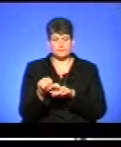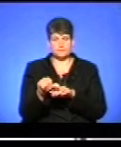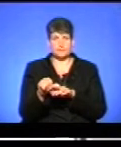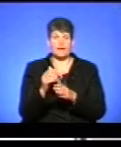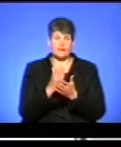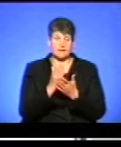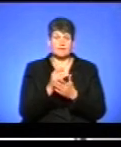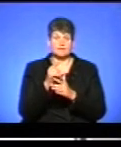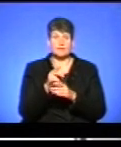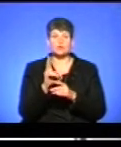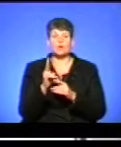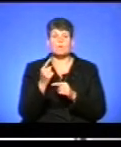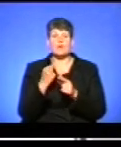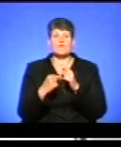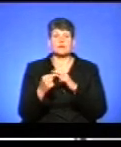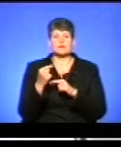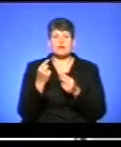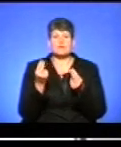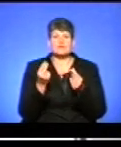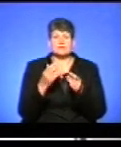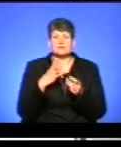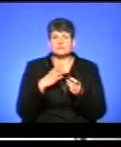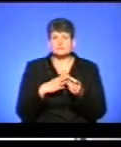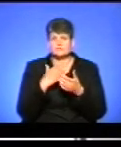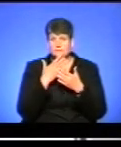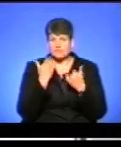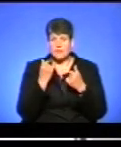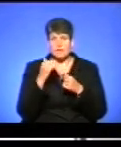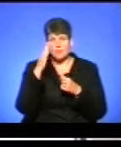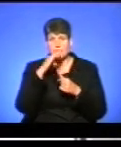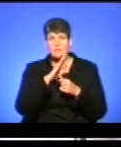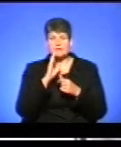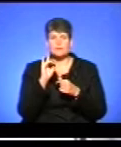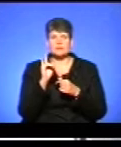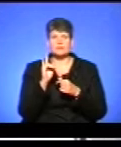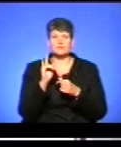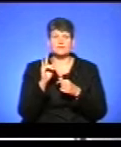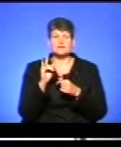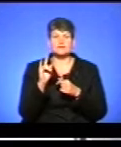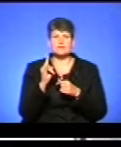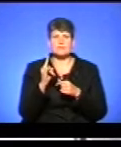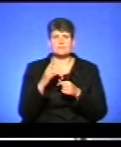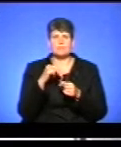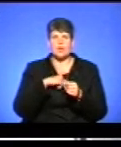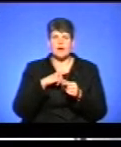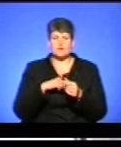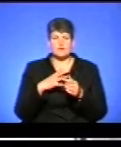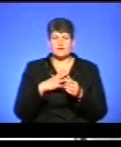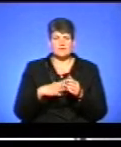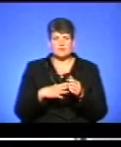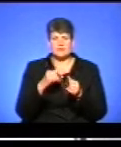а є такі, які зараз повертаються, або фінансово не витримують батьки, або дитина морально не витримує, не може війти,